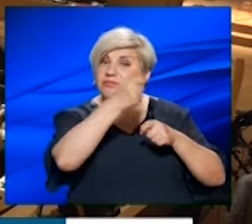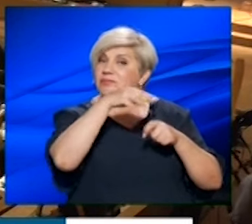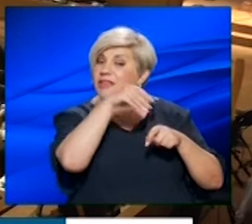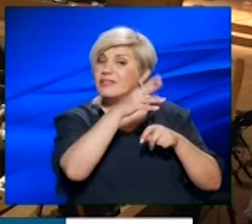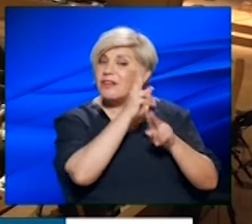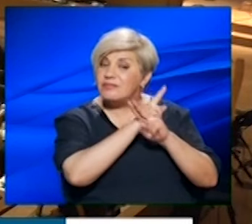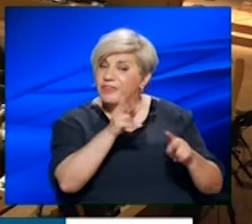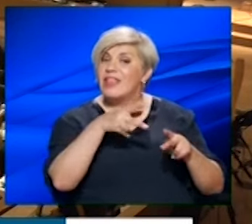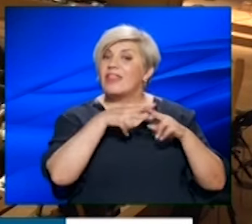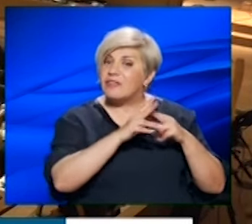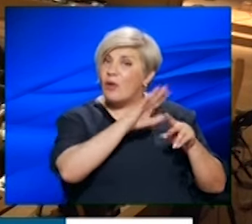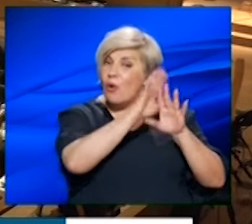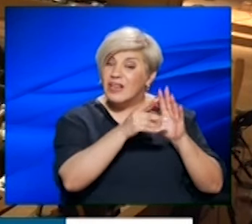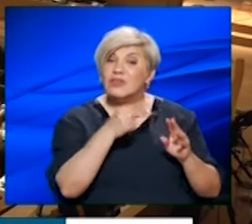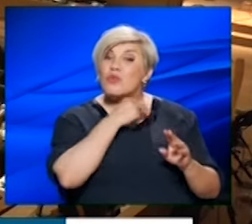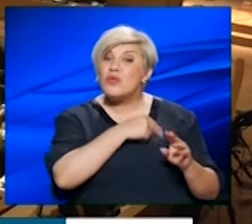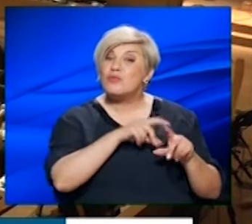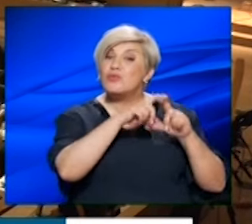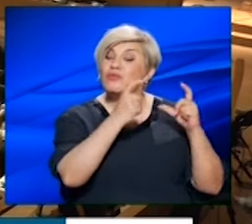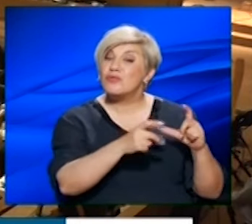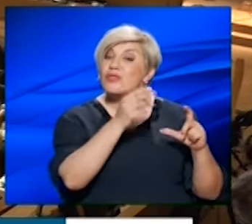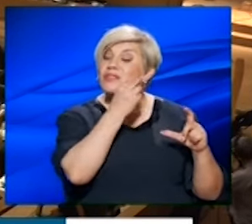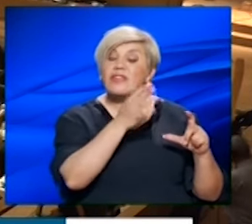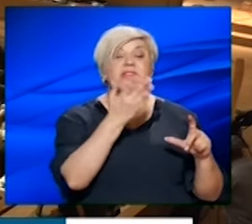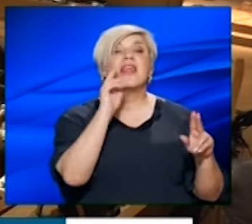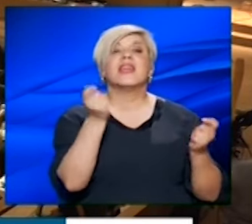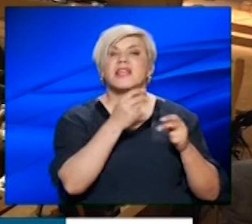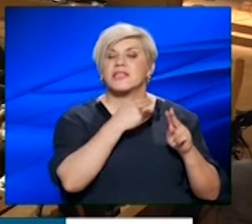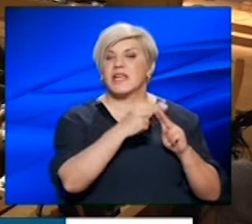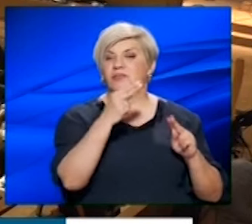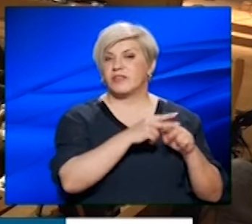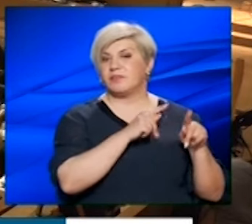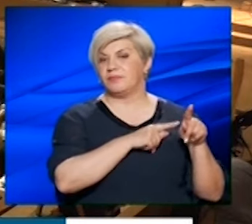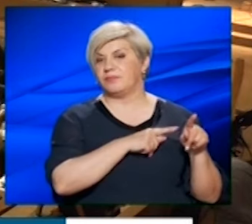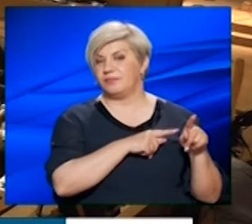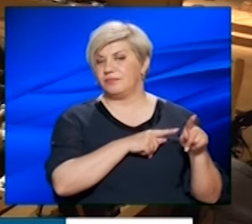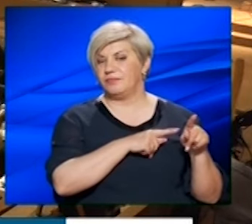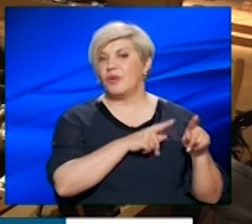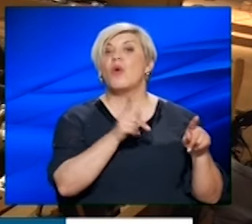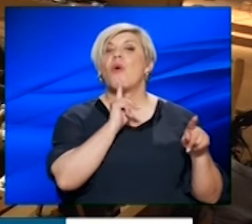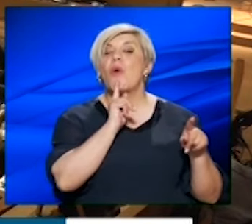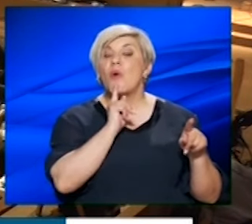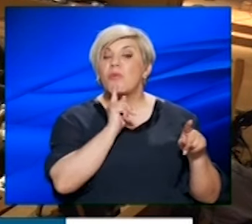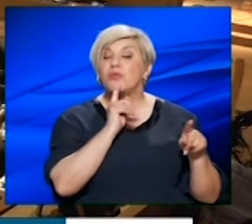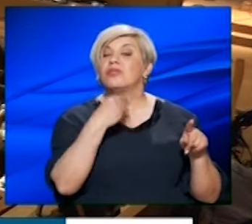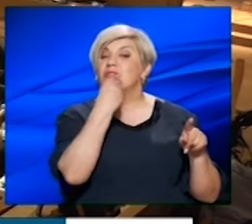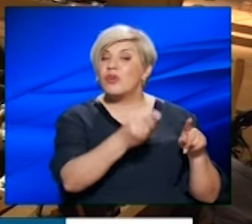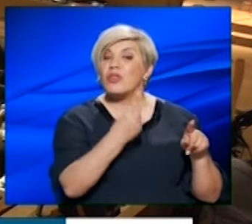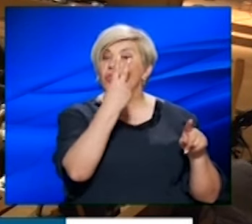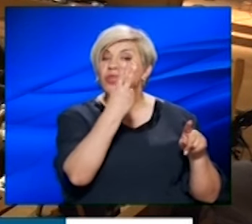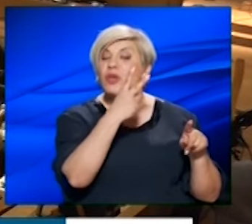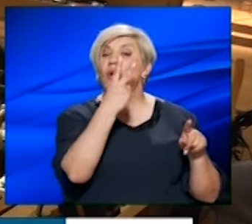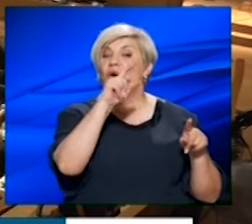Και τα σχολεία του Δήμου Θεσσαλονίκης δεν συντηρούνται. Όπως και ότι δίνονται μόλις 2